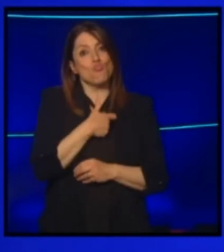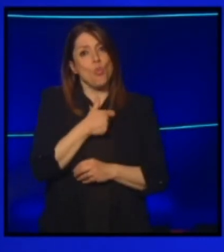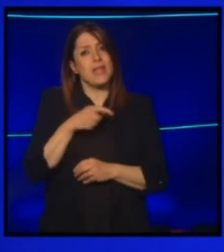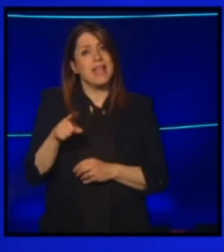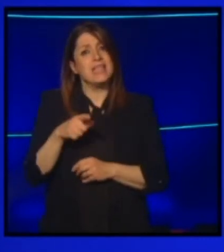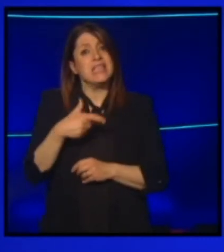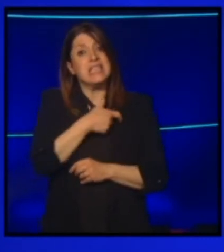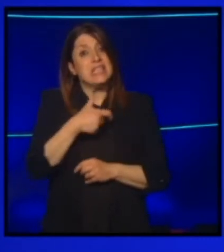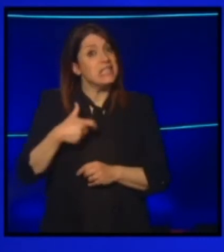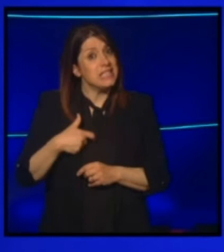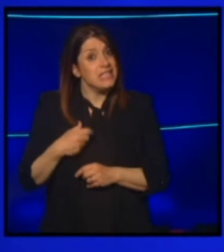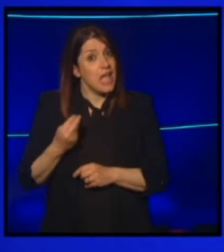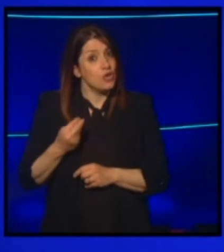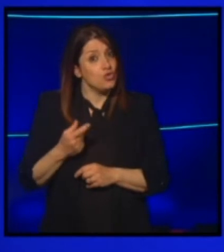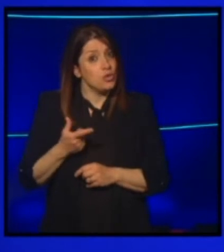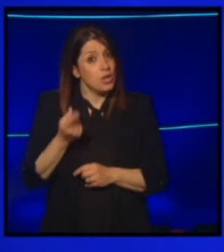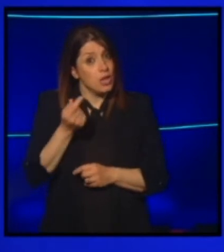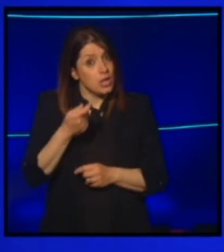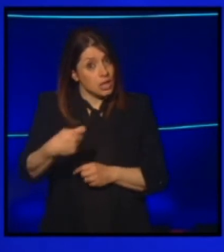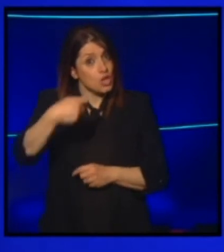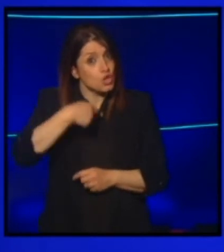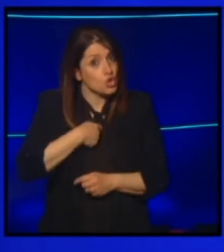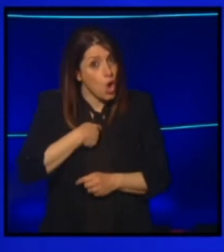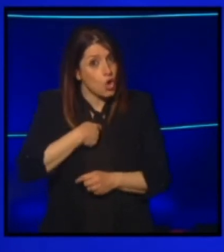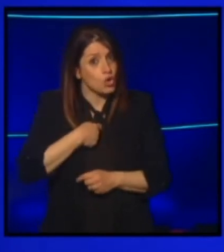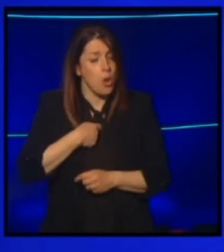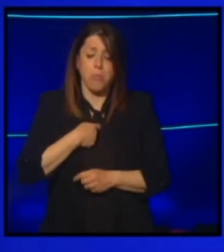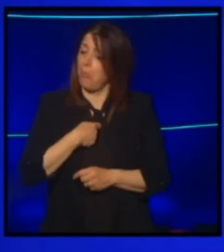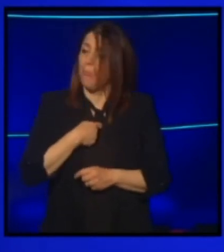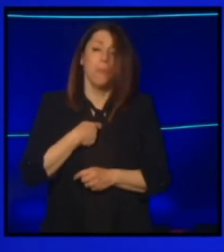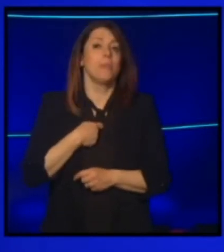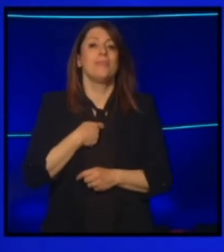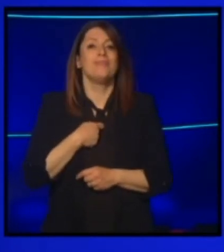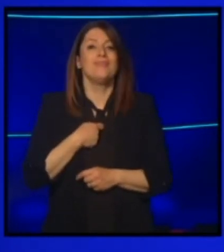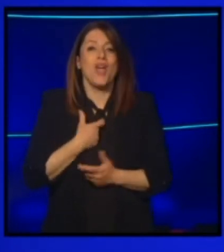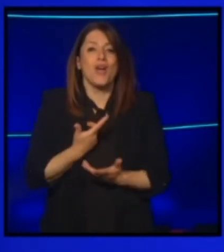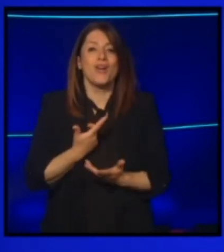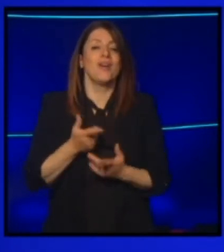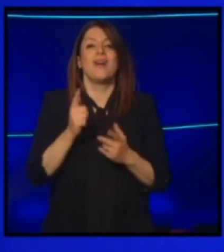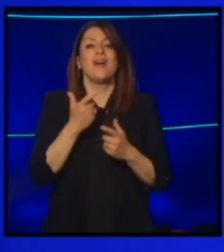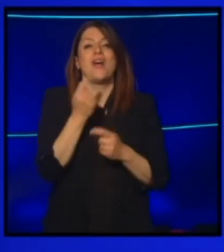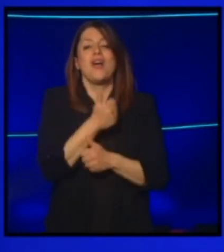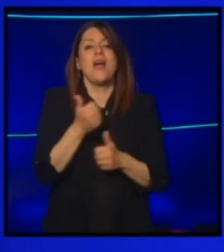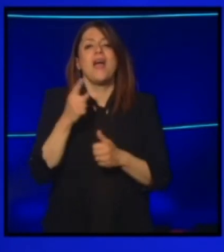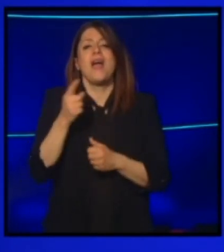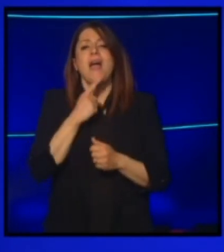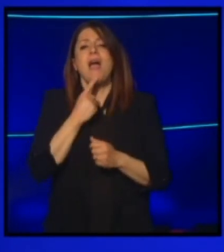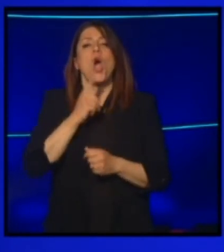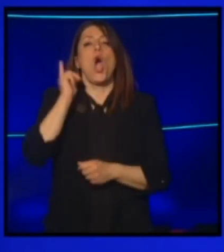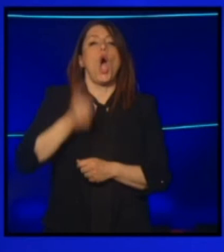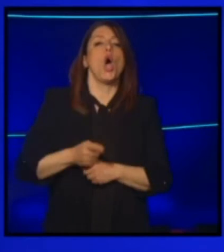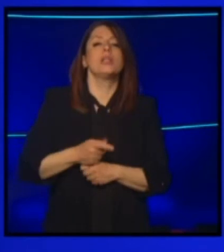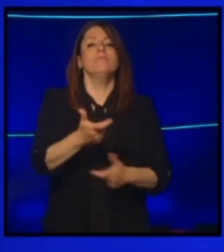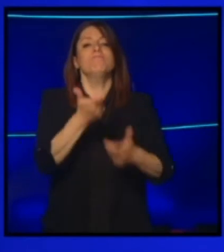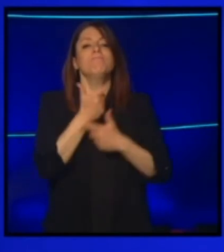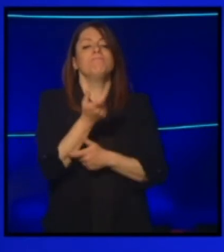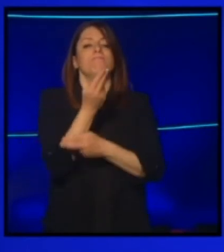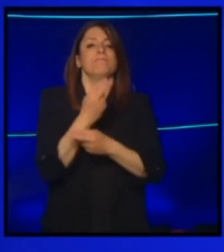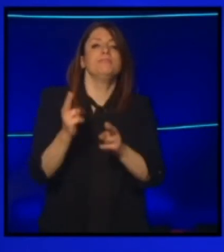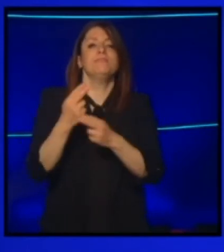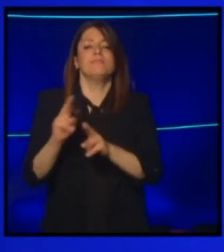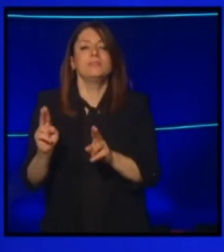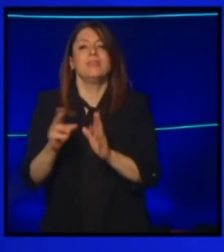ristorano gli ambulanti, fanno delle ordinanze così, ristrettive ai nostri confronti. La